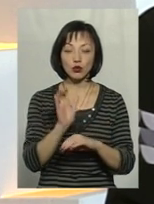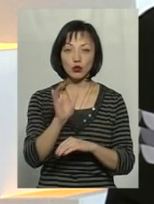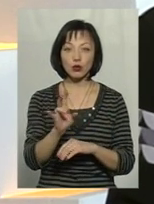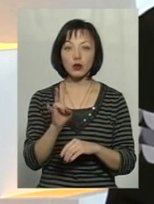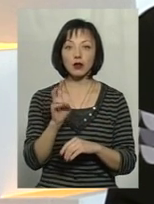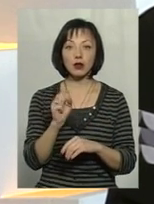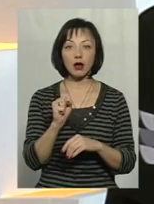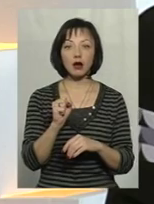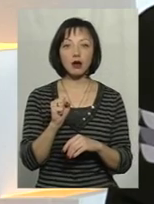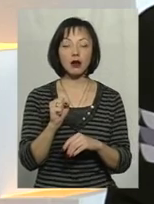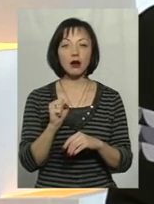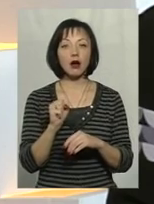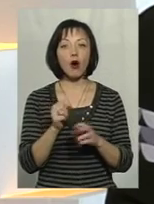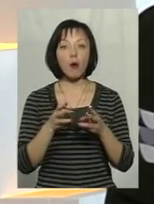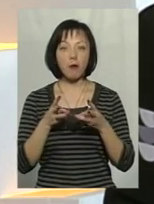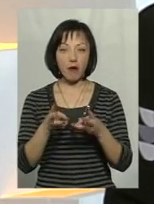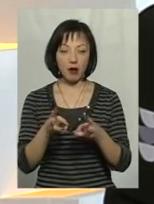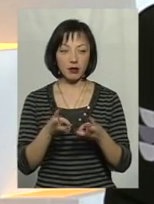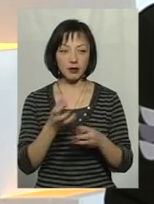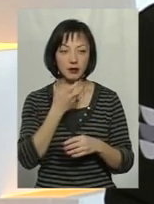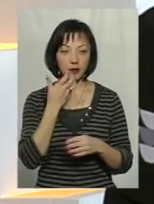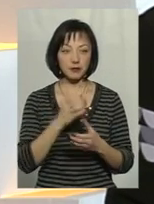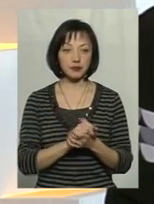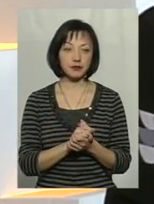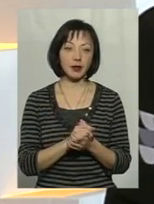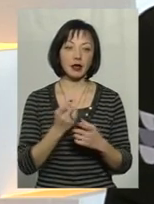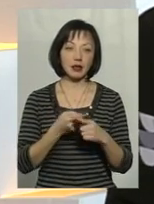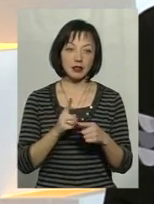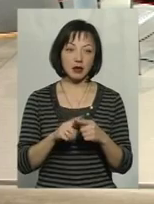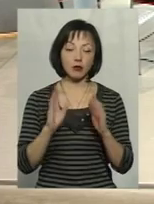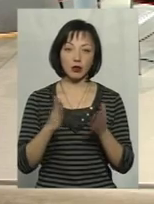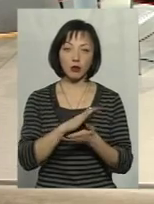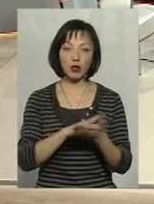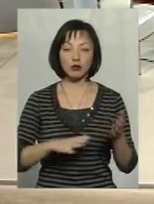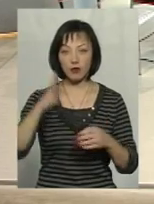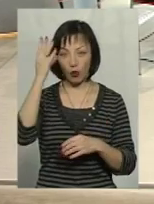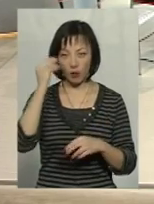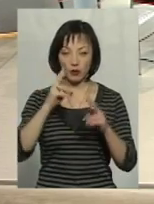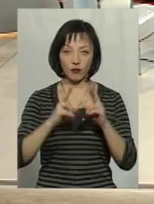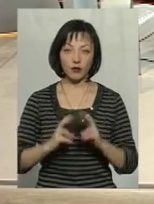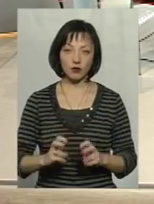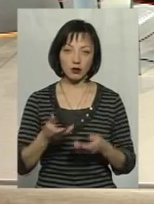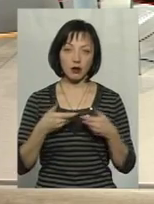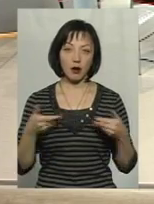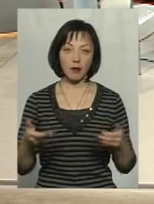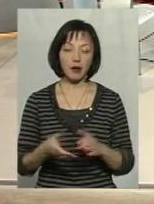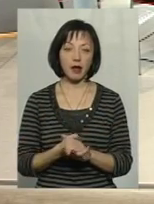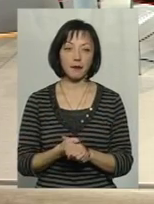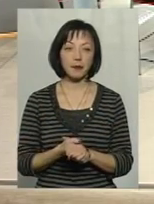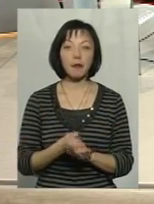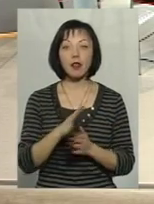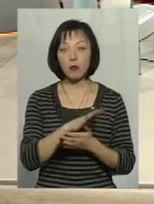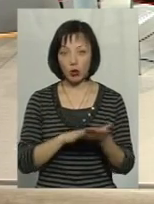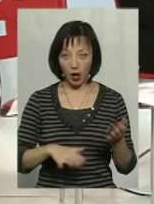опалення. І це буде в подальшому враховано і вивчено нами. Тобто, в